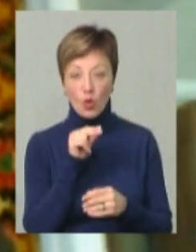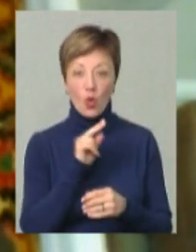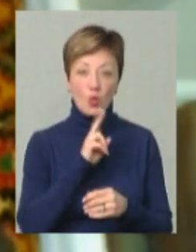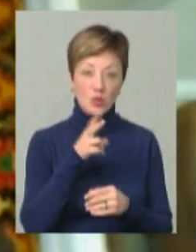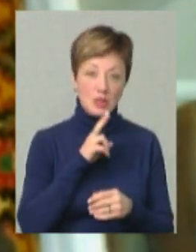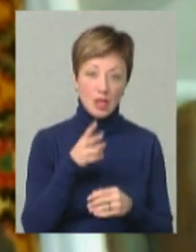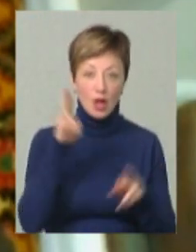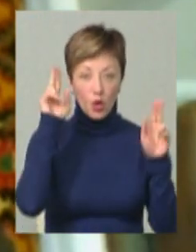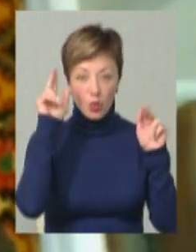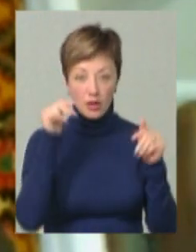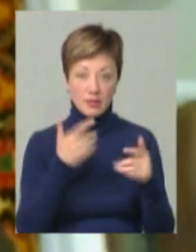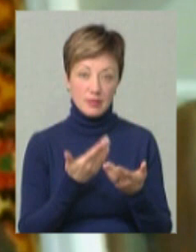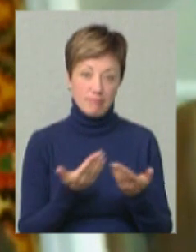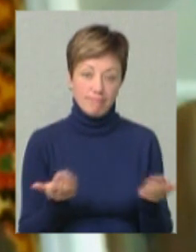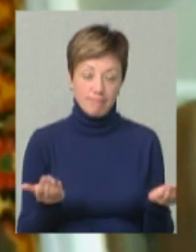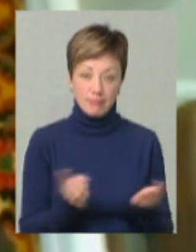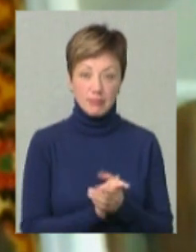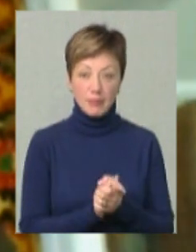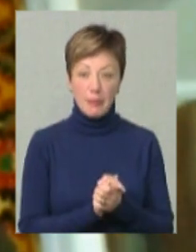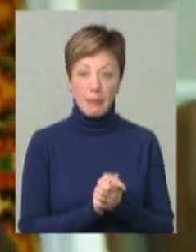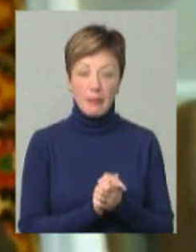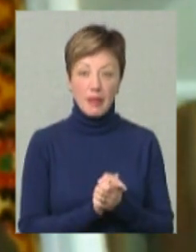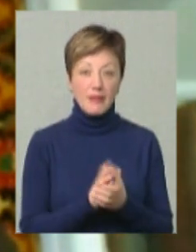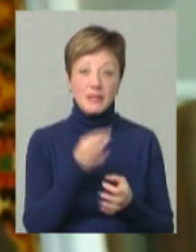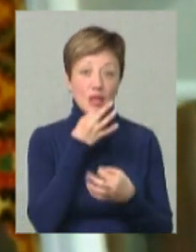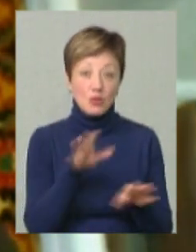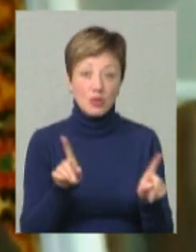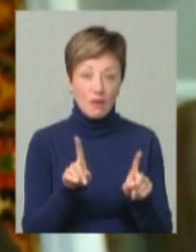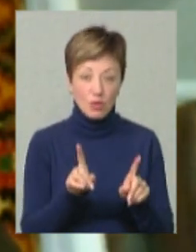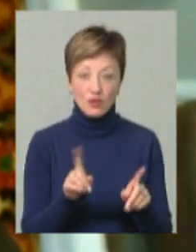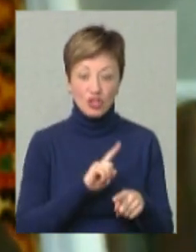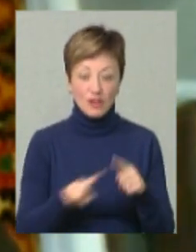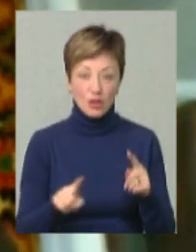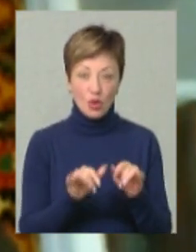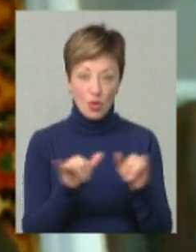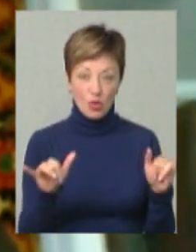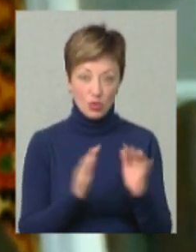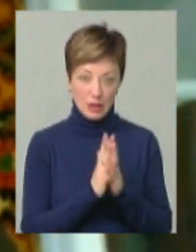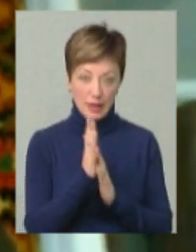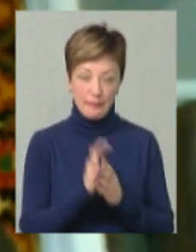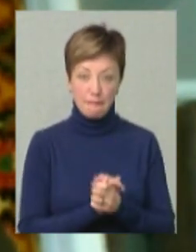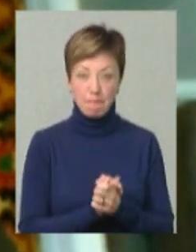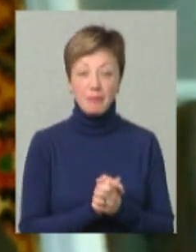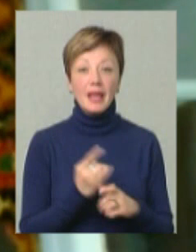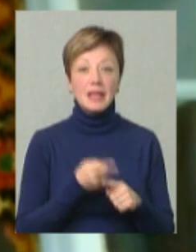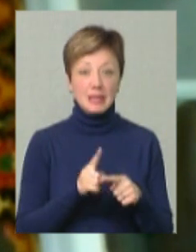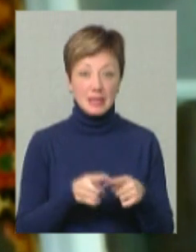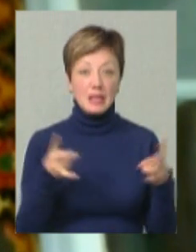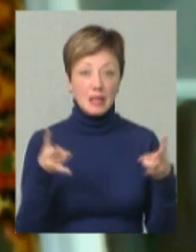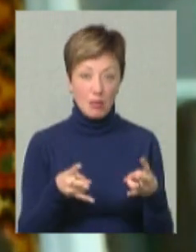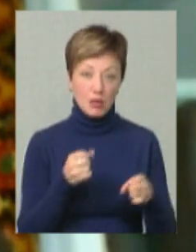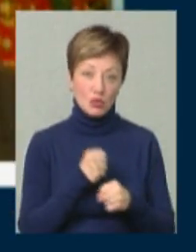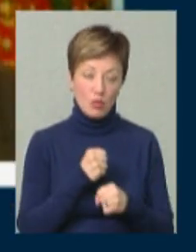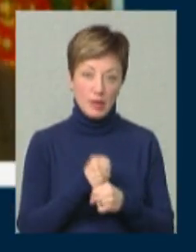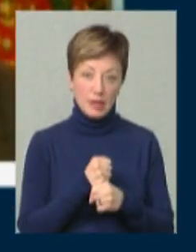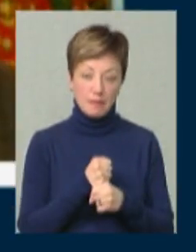гусей, крилів, куріпок, перепелиць, все, що зугодно. Все, що швидко розмножується, швидко росте. І це треба зробити.